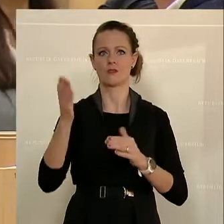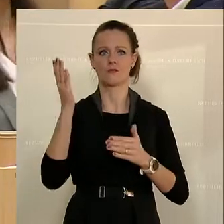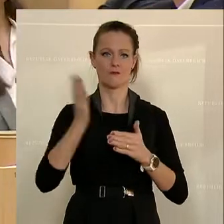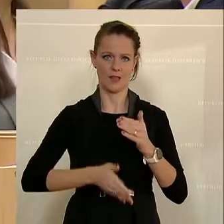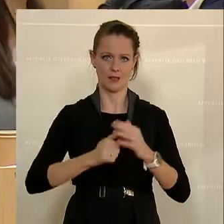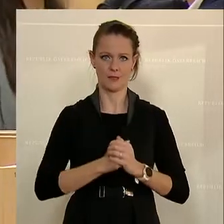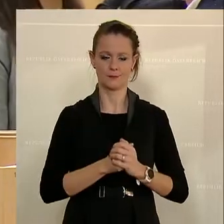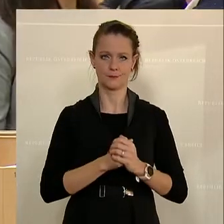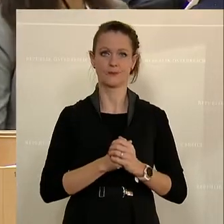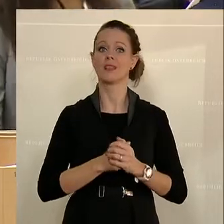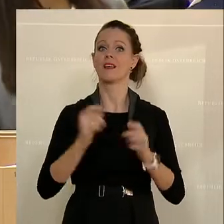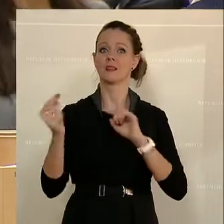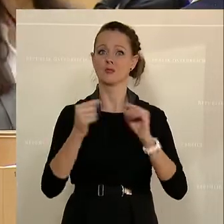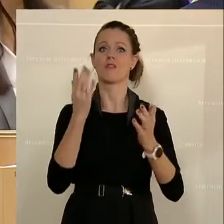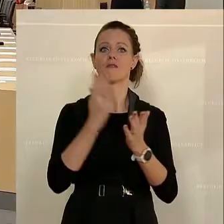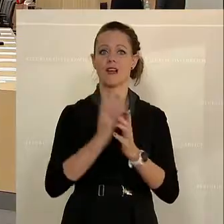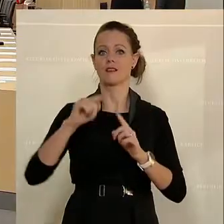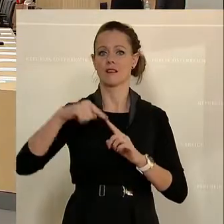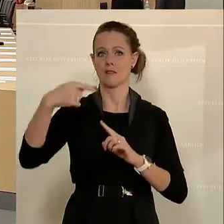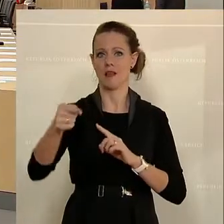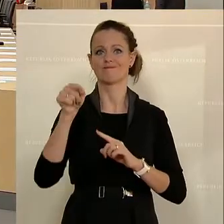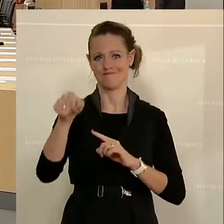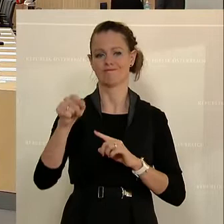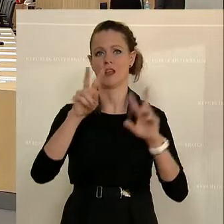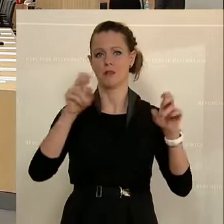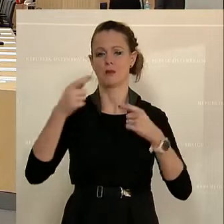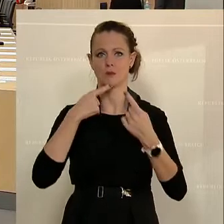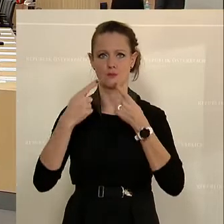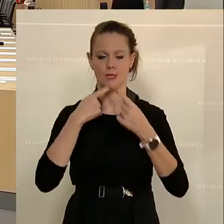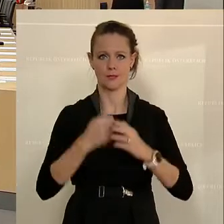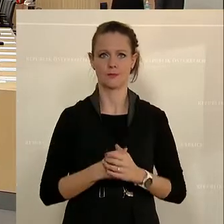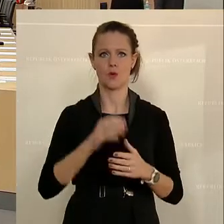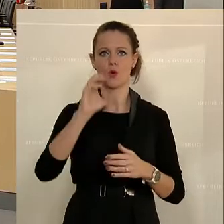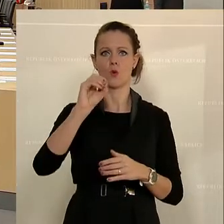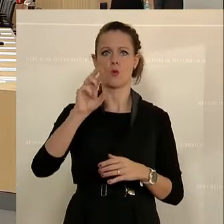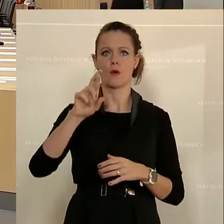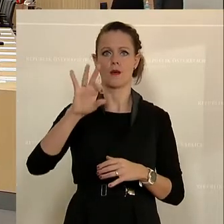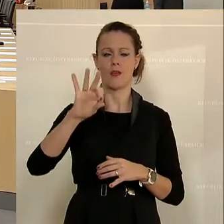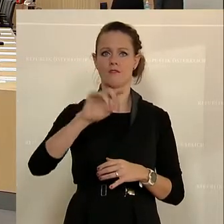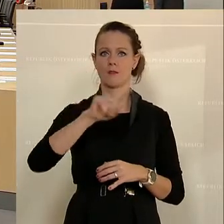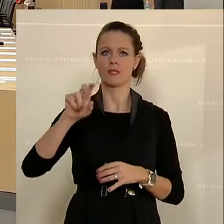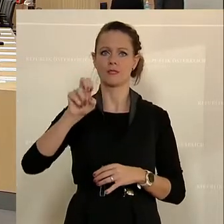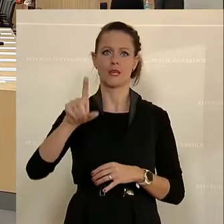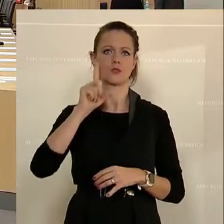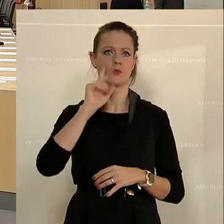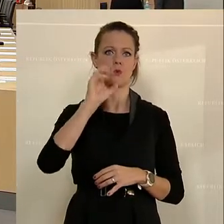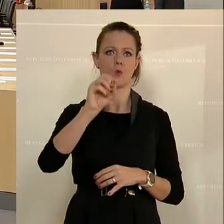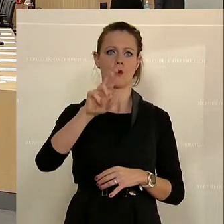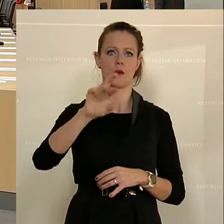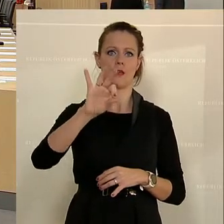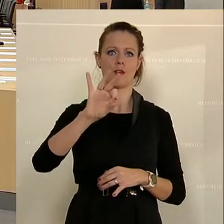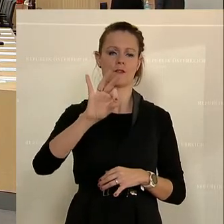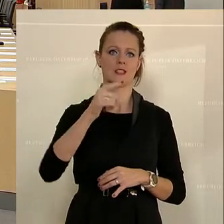nach Schluss dieser Debatte dann erfolgen. Ich darf bekannt geben, dass der ORF wie üblich bis 13 Uhr in ORF 2